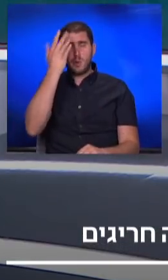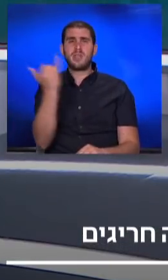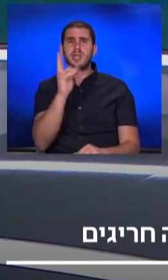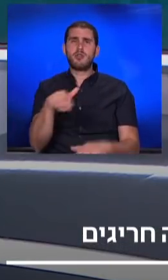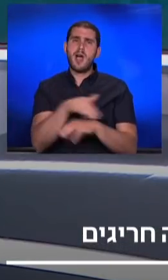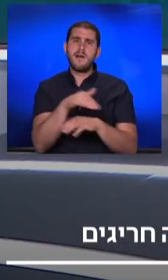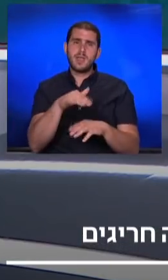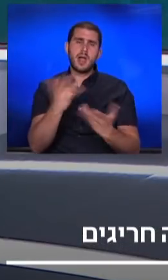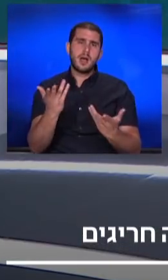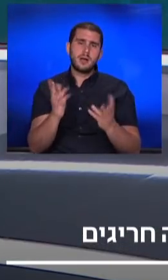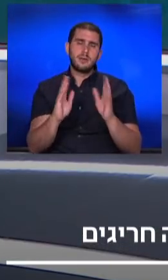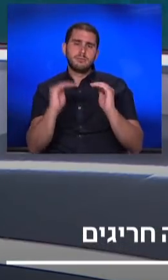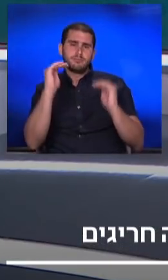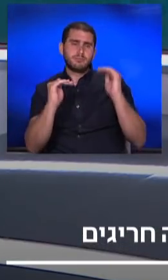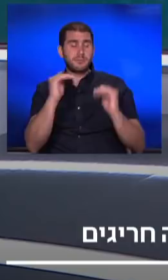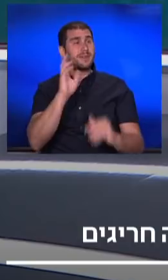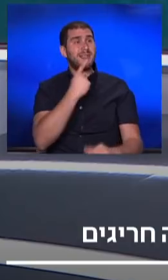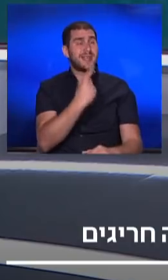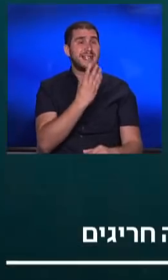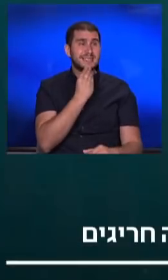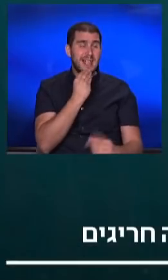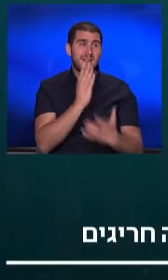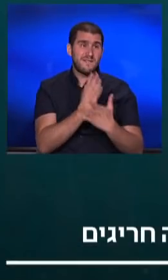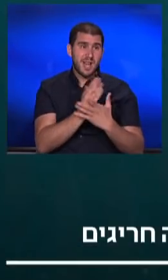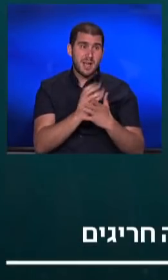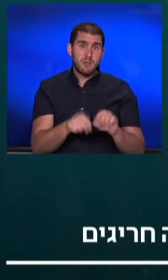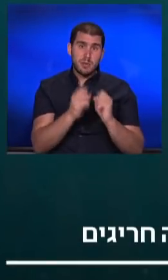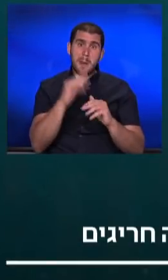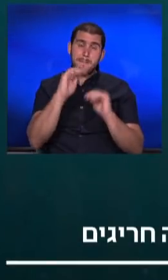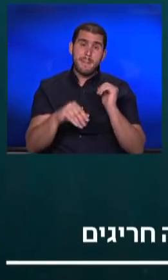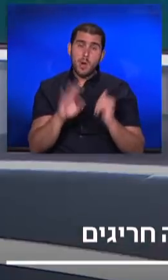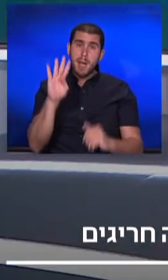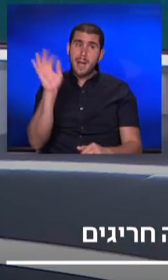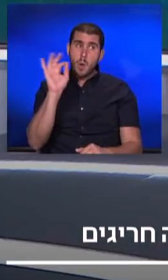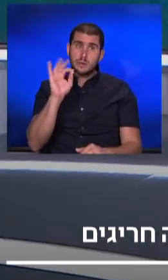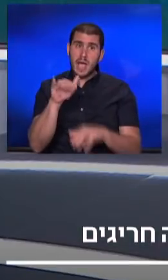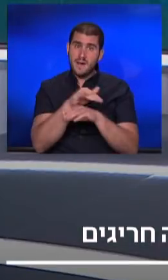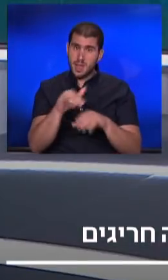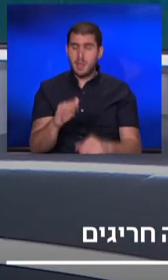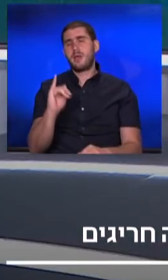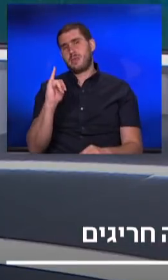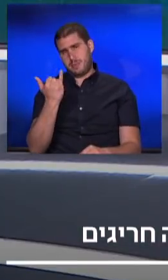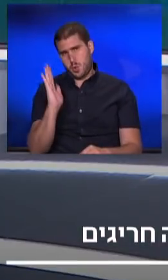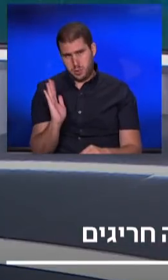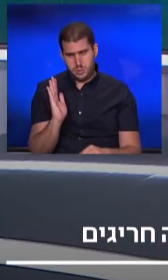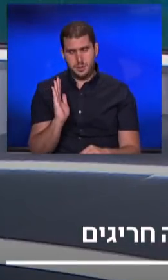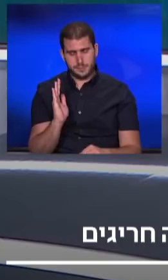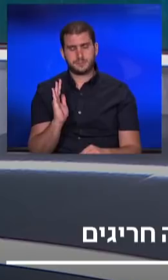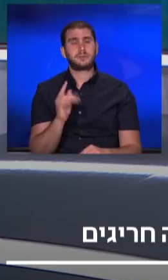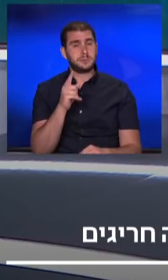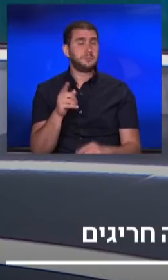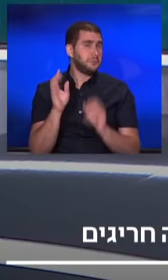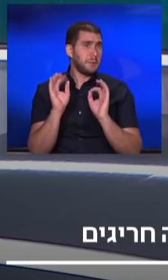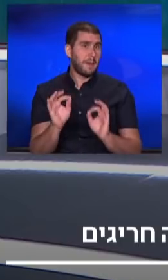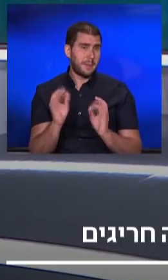חיכוכית, הפתלה חיכוכית גם... ונגיד, אבל ישראל נכנסה למשבר הזה עם פחות מ-4 אחוזי הפתלה. נכון, וזה בהחלט